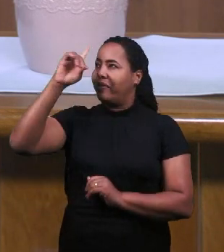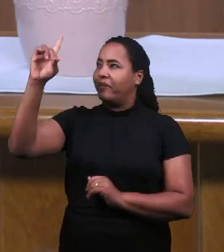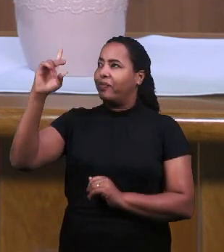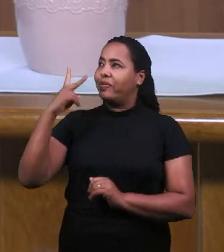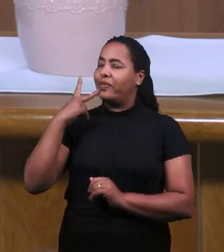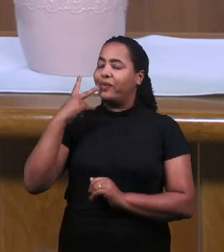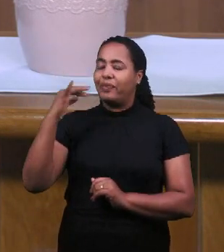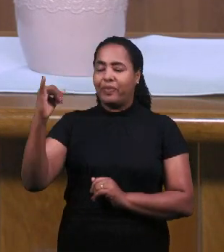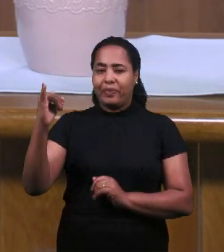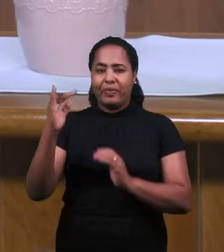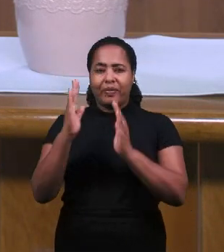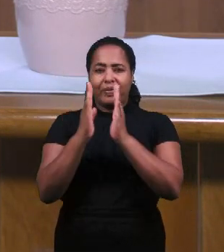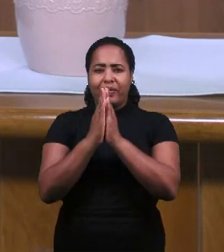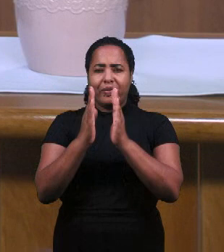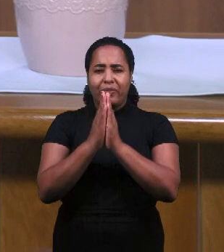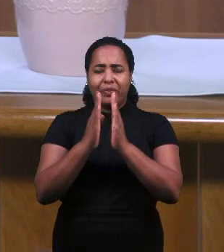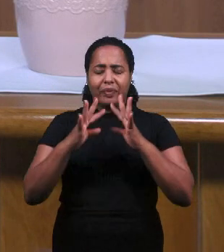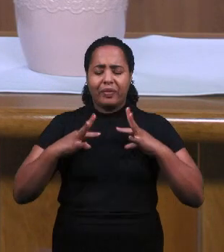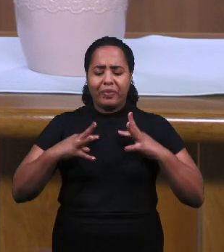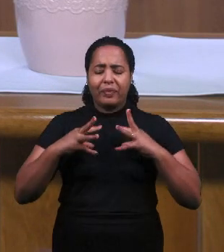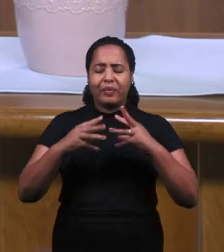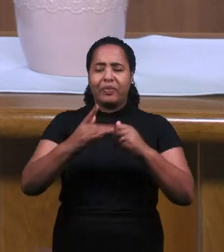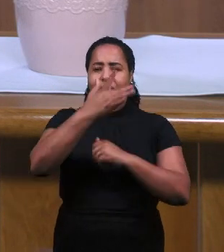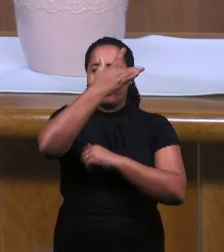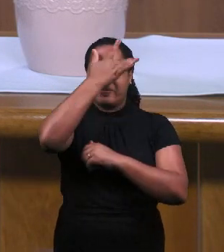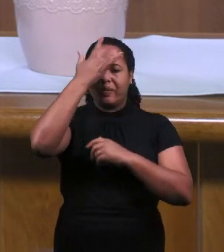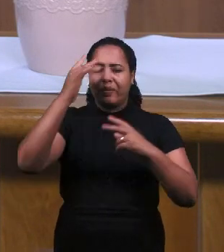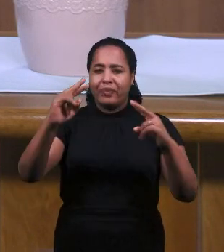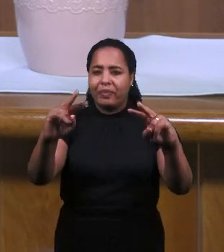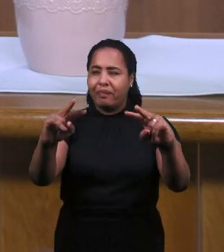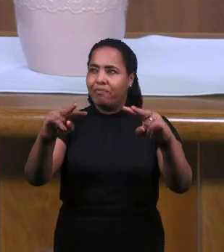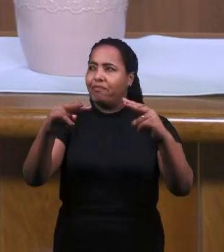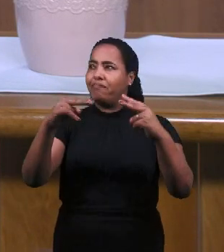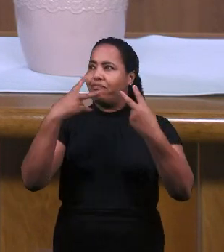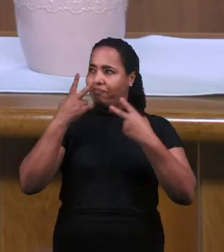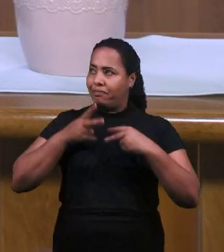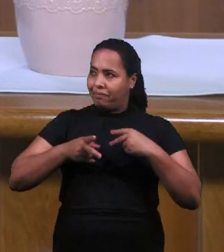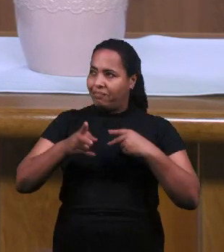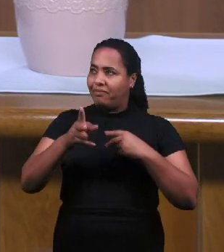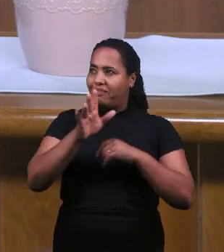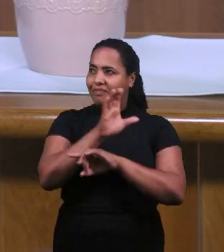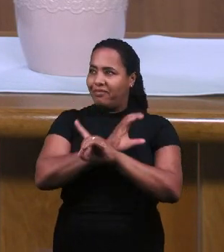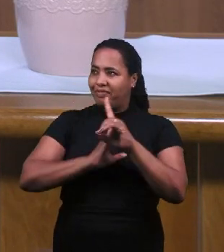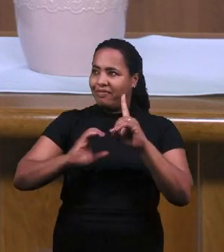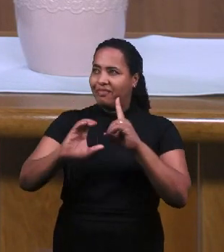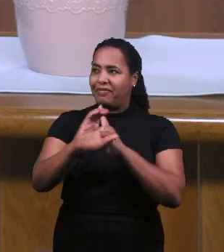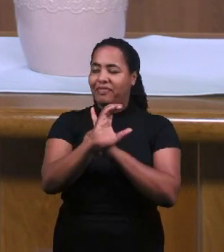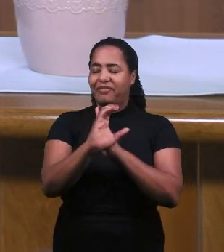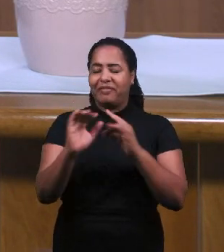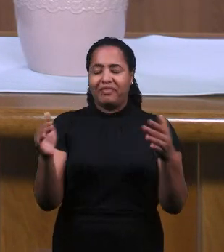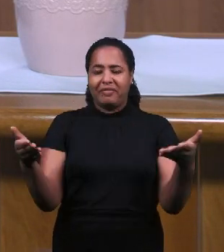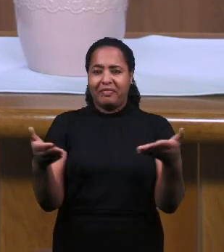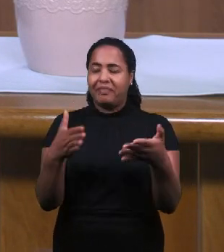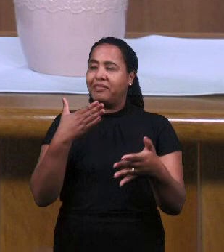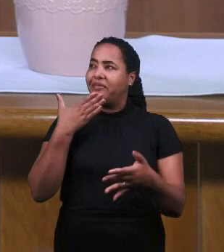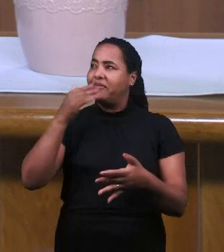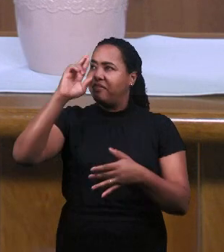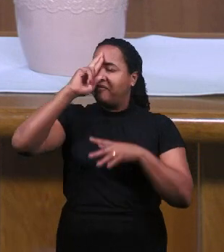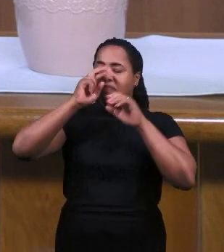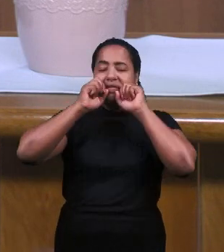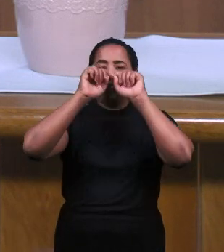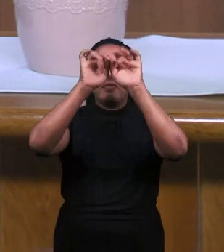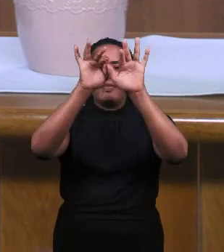Господь наш и Бог наш. Мы молимся о всех, кто участвовал в этом богослужении. И мы